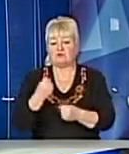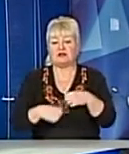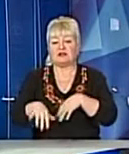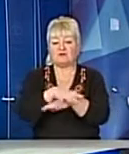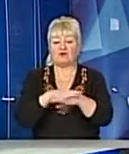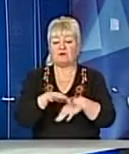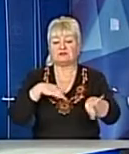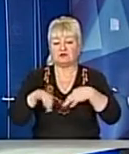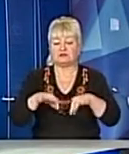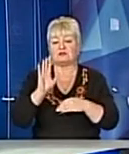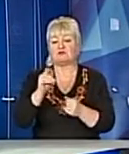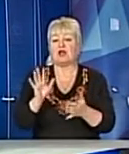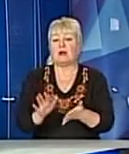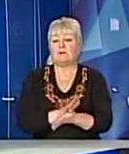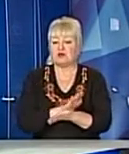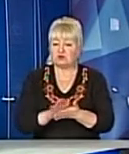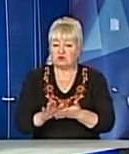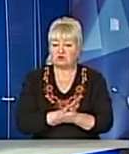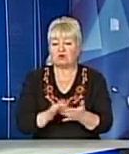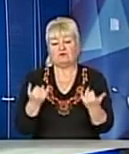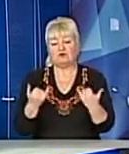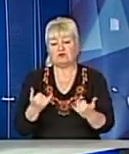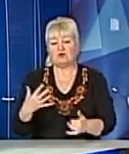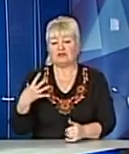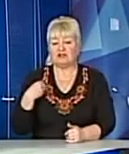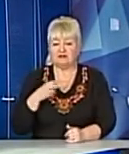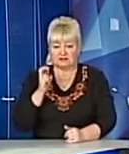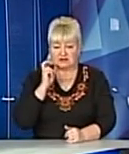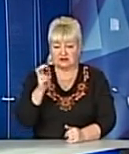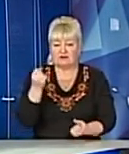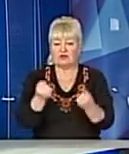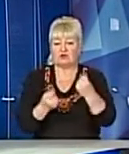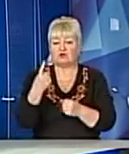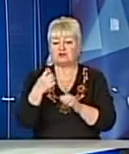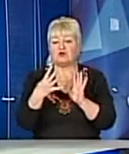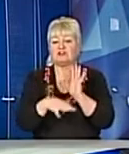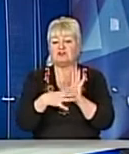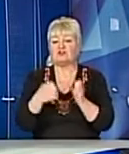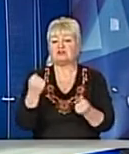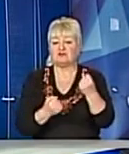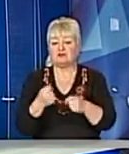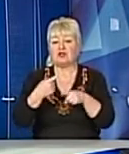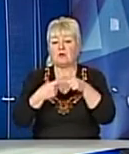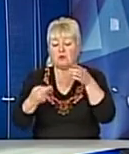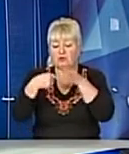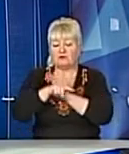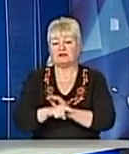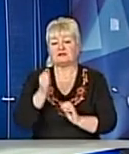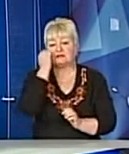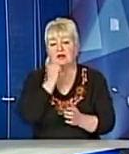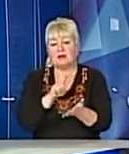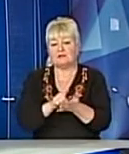Вона буде безкоштовною Додам, що сьогодні львівськими трамваями керують 190 водіїв, проте половина з них пенсійного віку